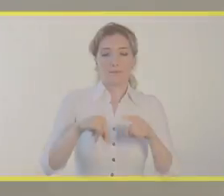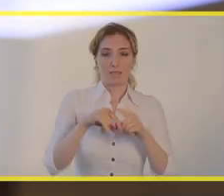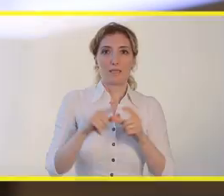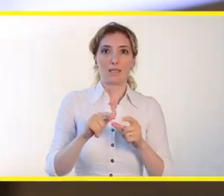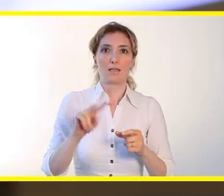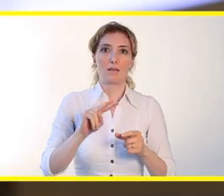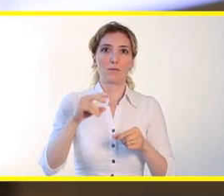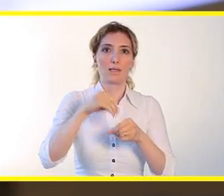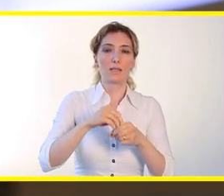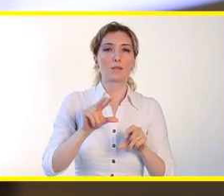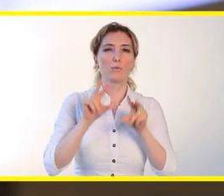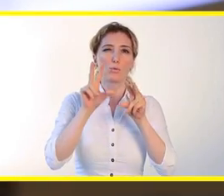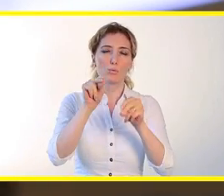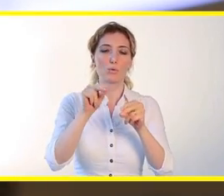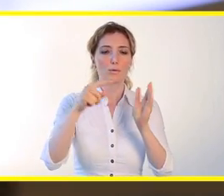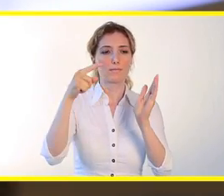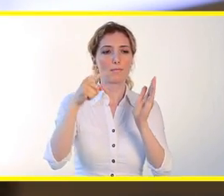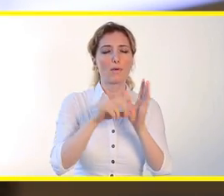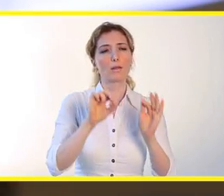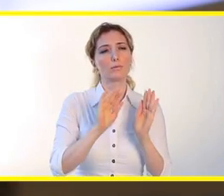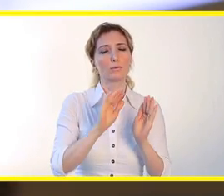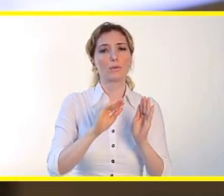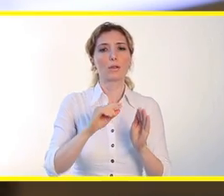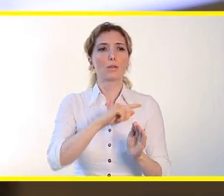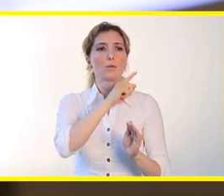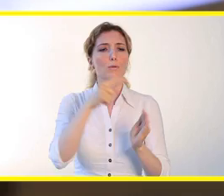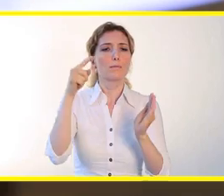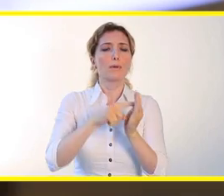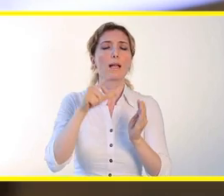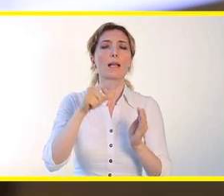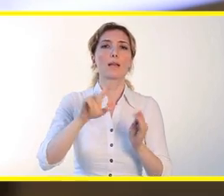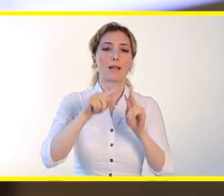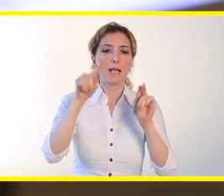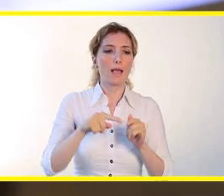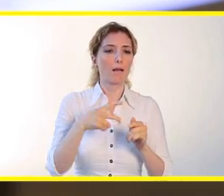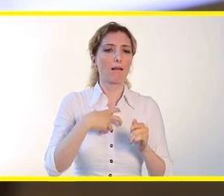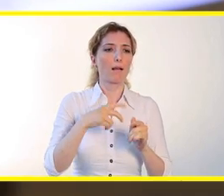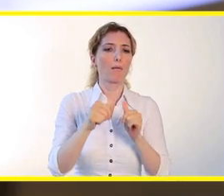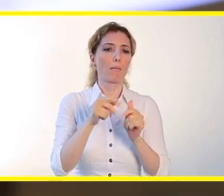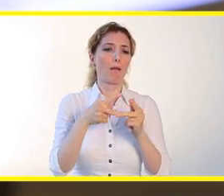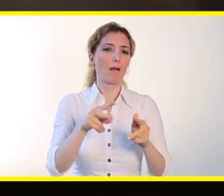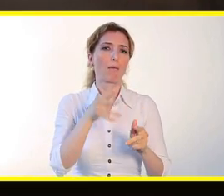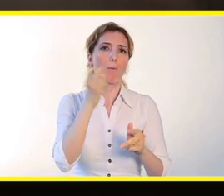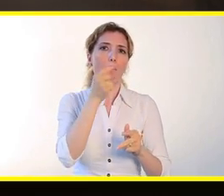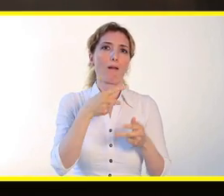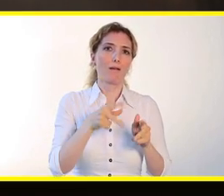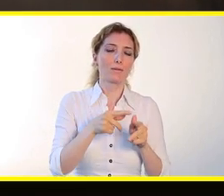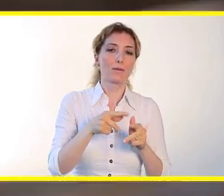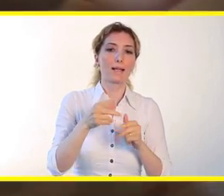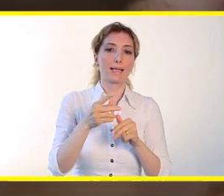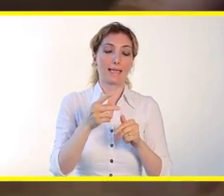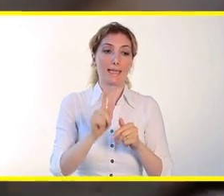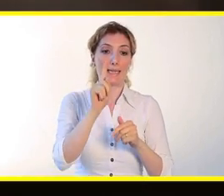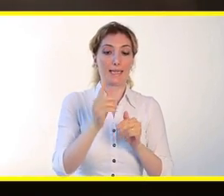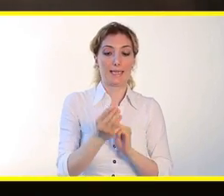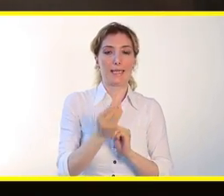HTC One M9 uyku modundayken güç düğmesine basmaya gerek kalmadan ekranınızı açabilirsiniz. Telefonunuzu